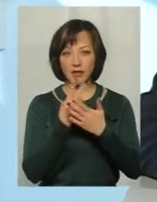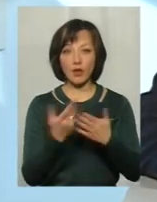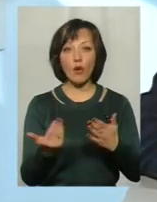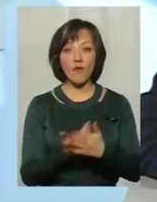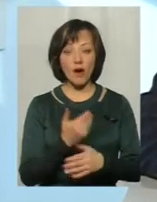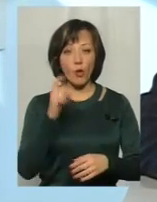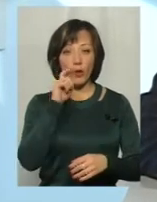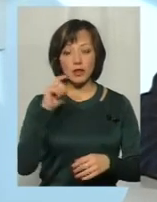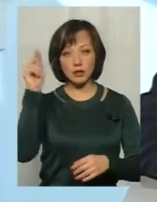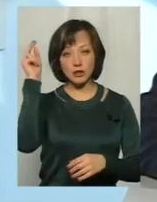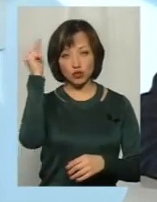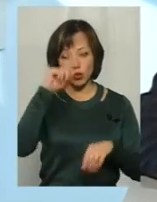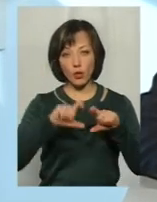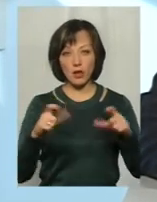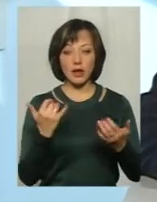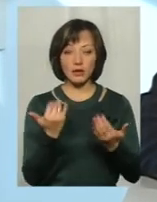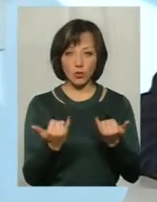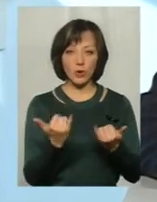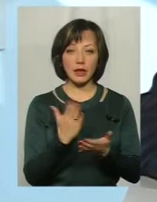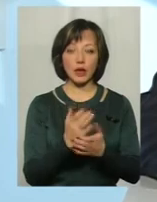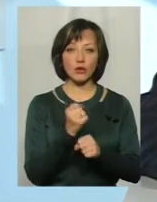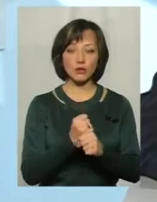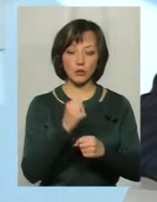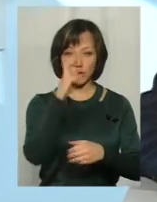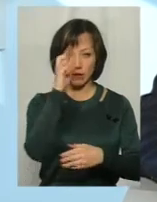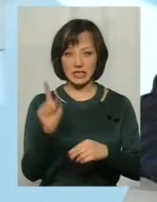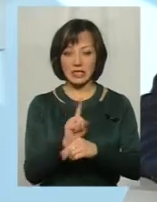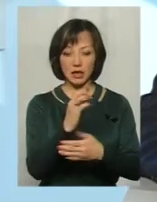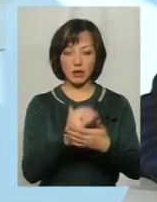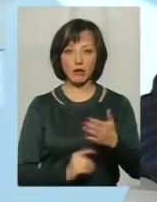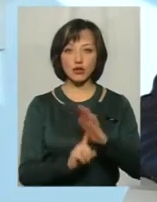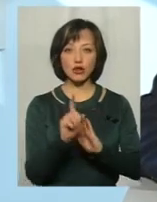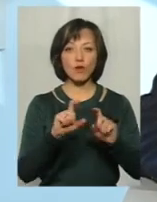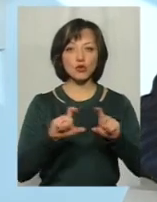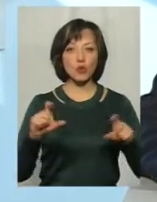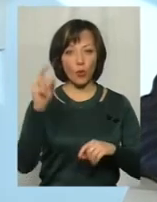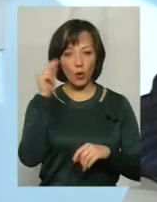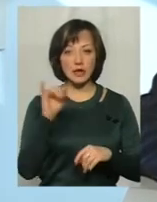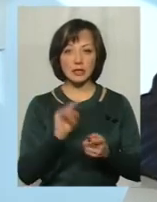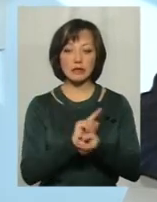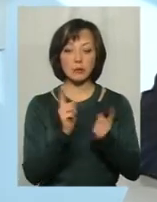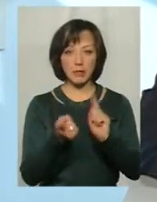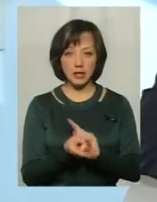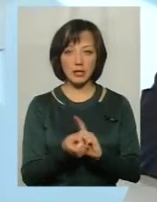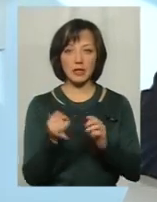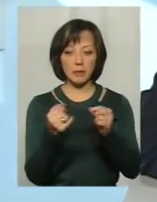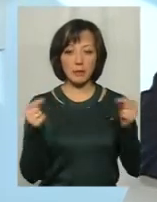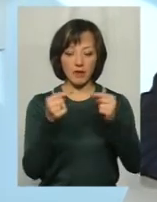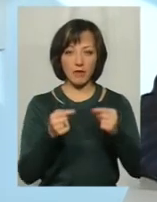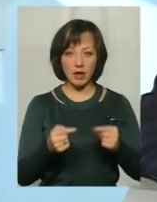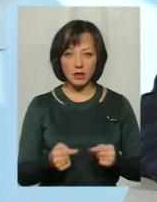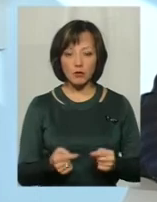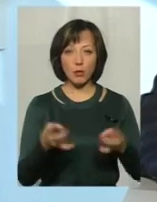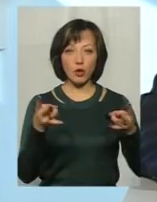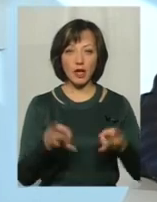нової школи, тобто сьогодні вже є розроблений, тобто державний стандарт початкової школи, який якраз змінений і приведений до